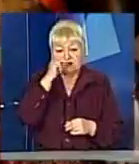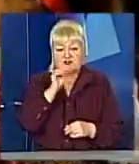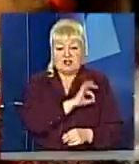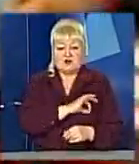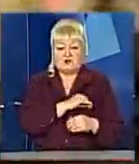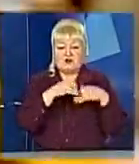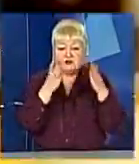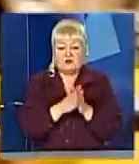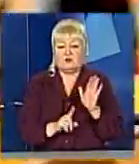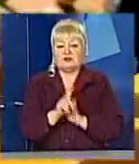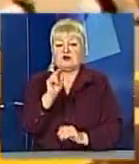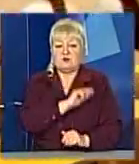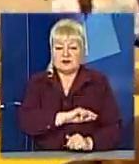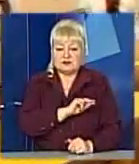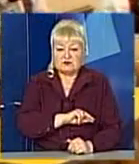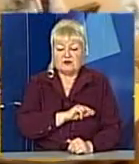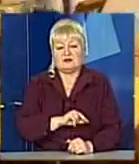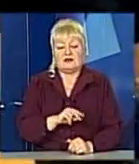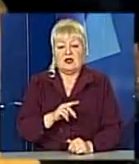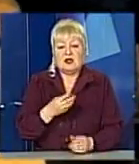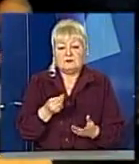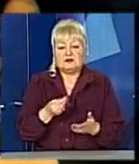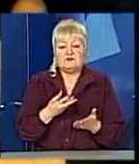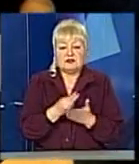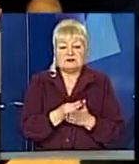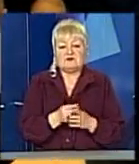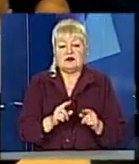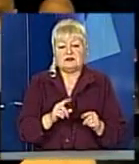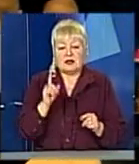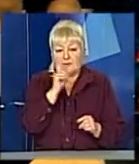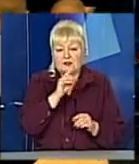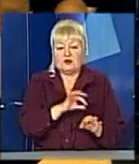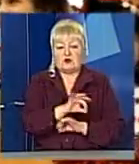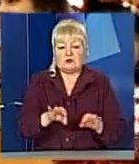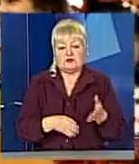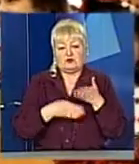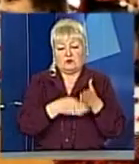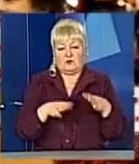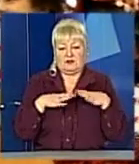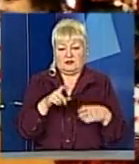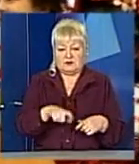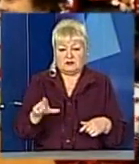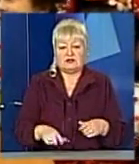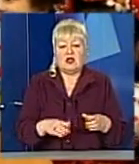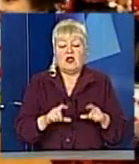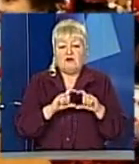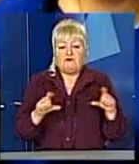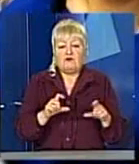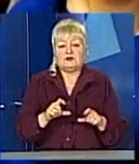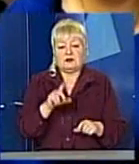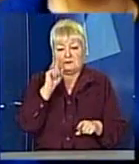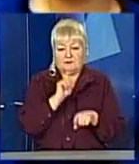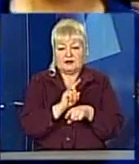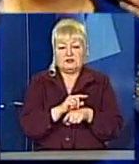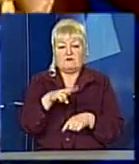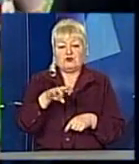комплекс таки запрацював, із співфінансуваннями мікропроектів допомогли благодійники. Фонд братів Дубневичів, розповідає голова